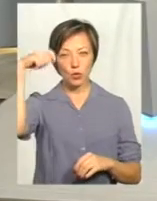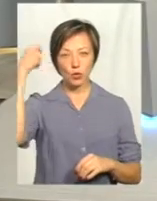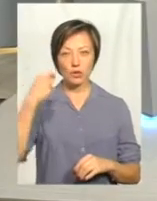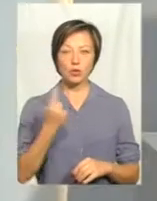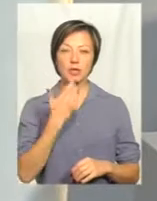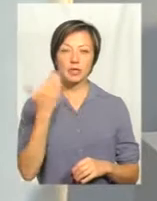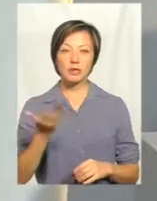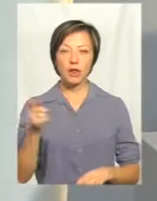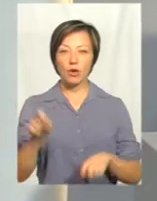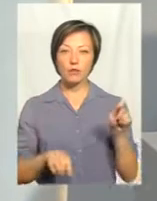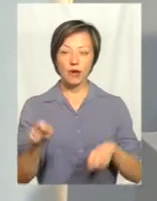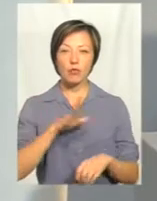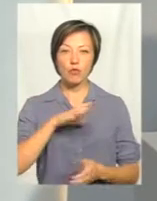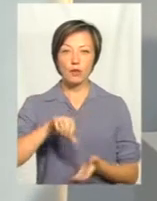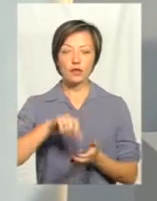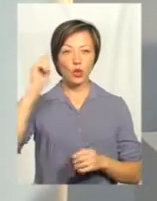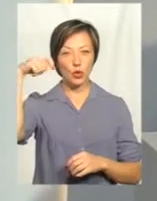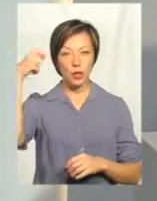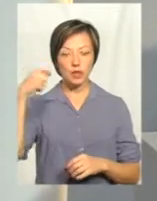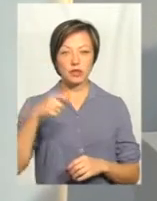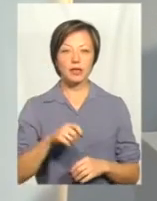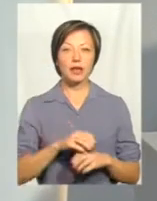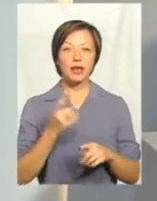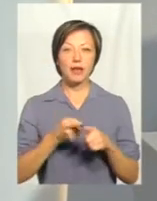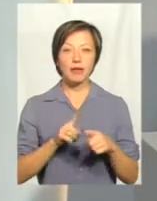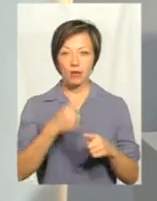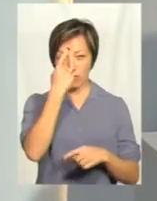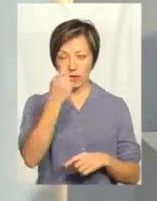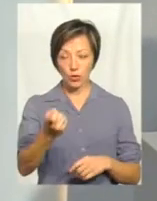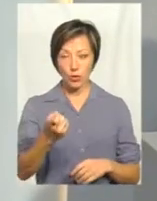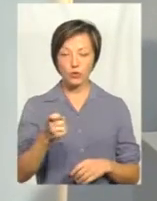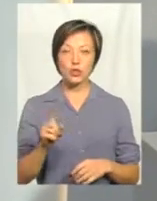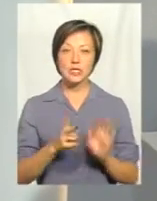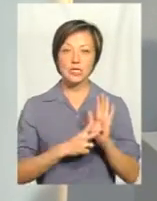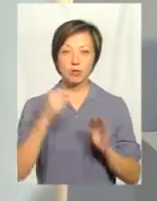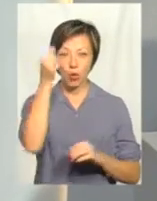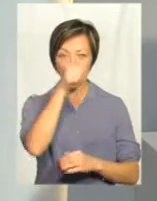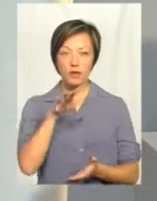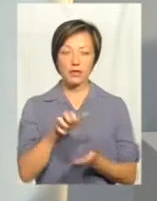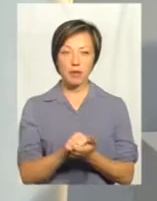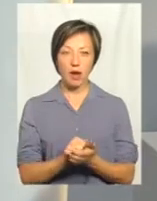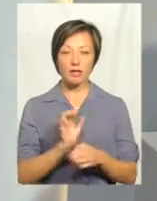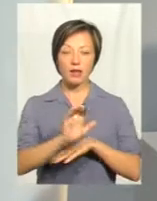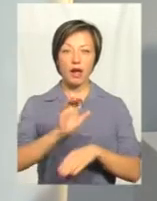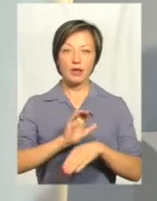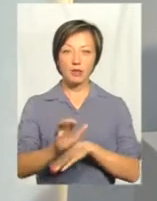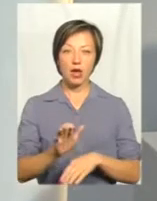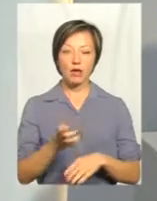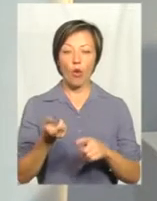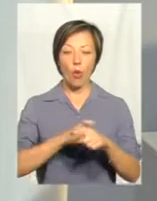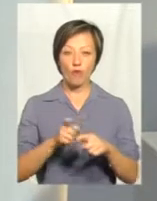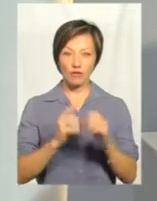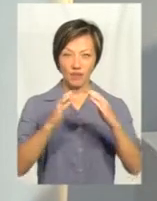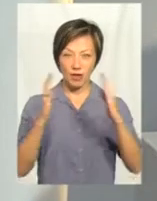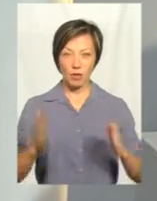зі спікерів на конференції був якраз представник Туреччини Слойман Отку, і він повідомив, що 7 років займається експортом тепличних овочів і